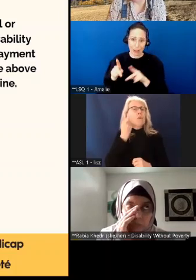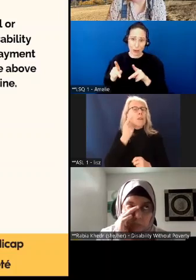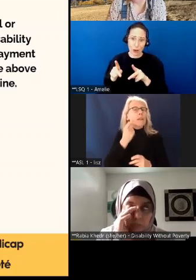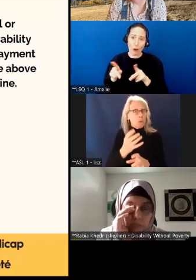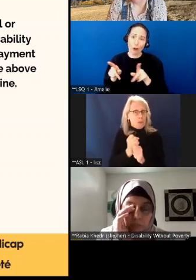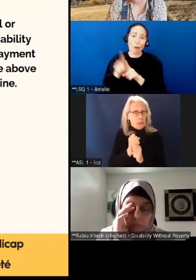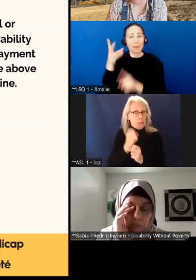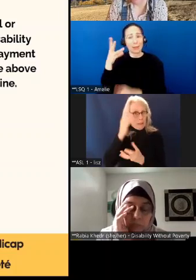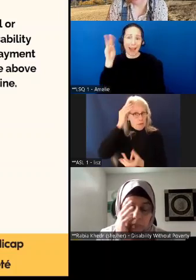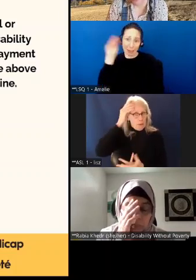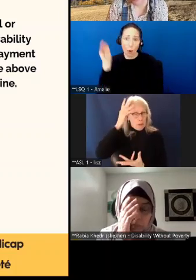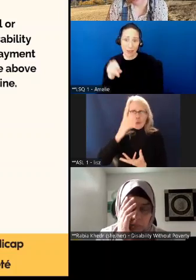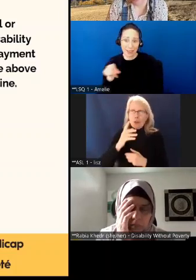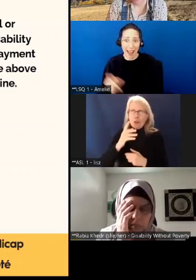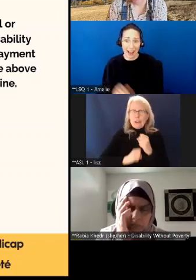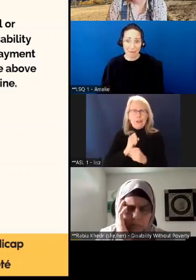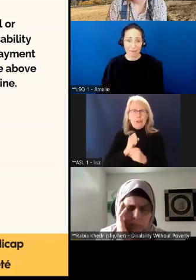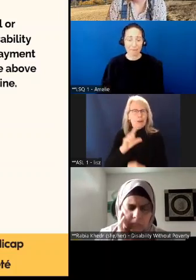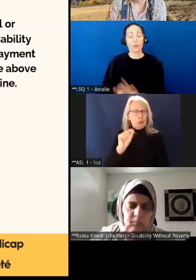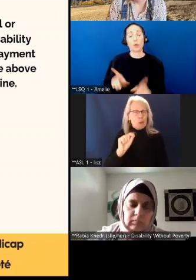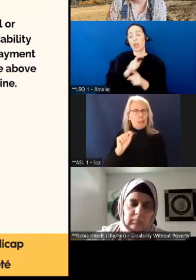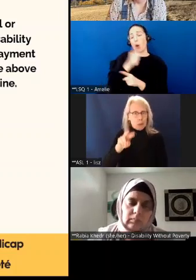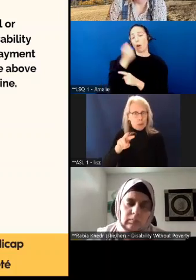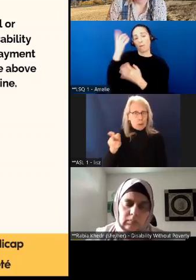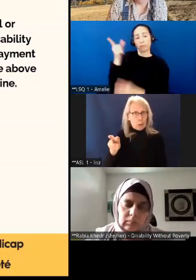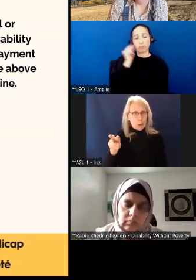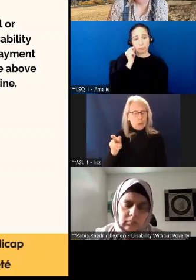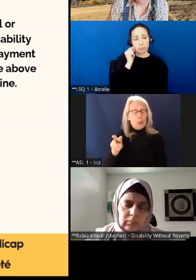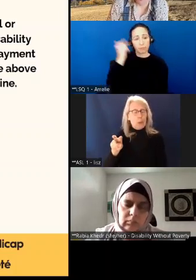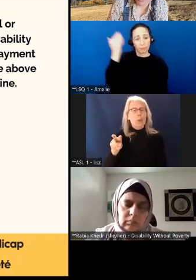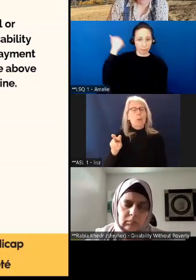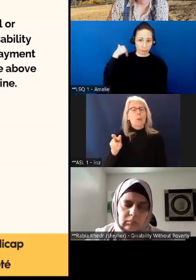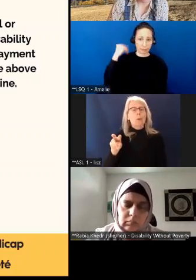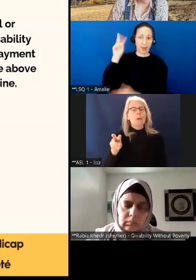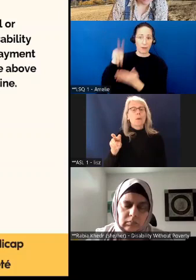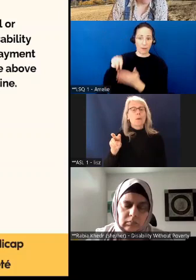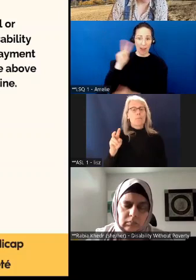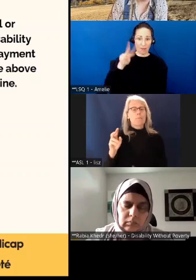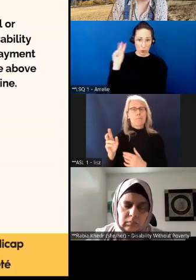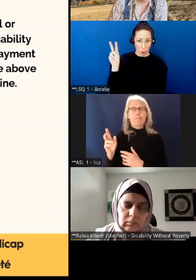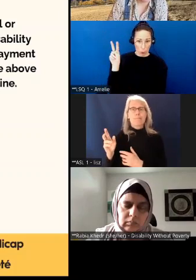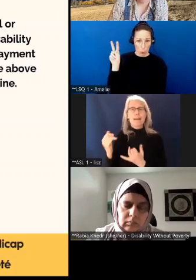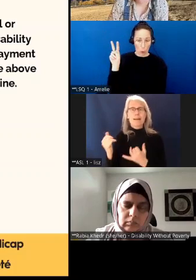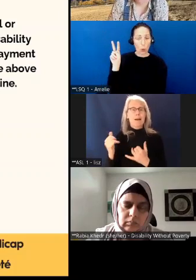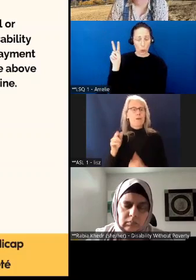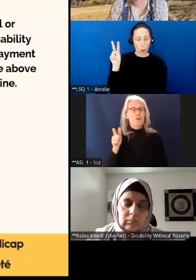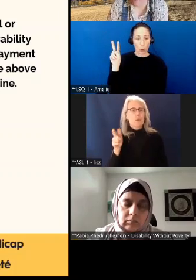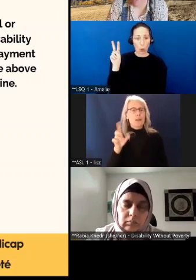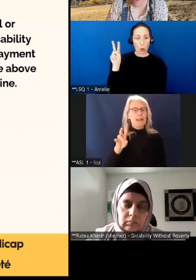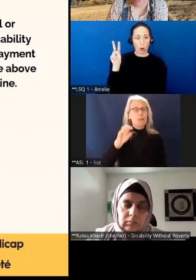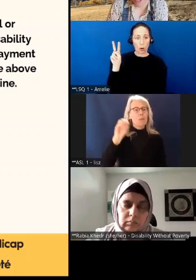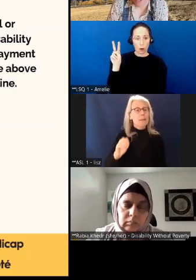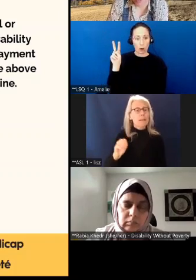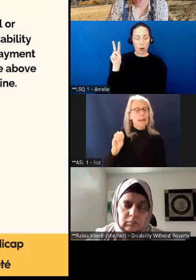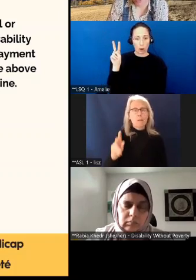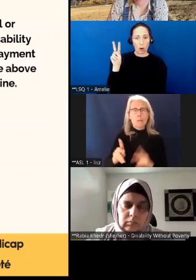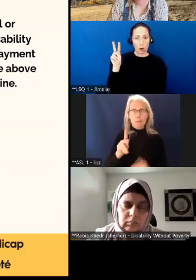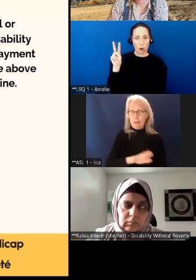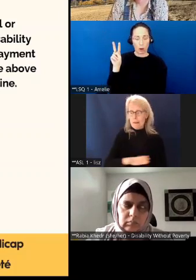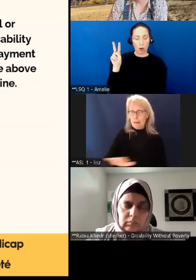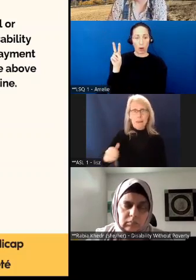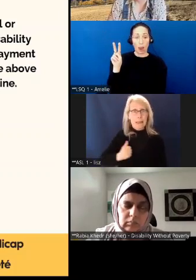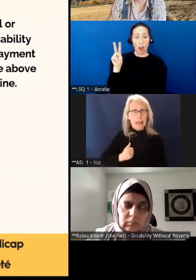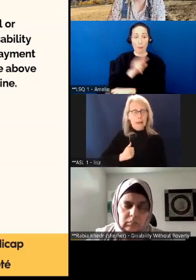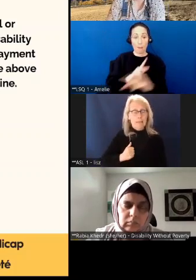Une information que nous avons reçue, c'est qu'en 2022, nous avons maintenant 27 % de la